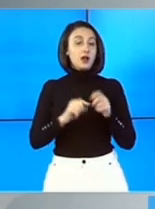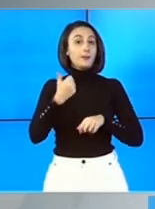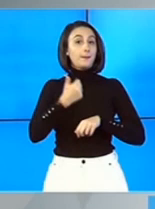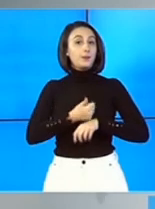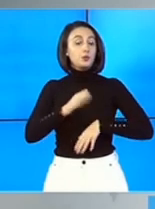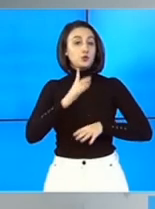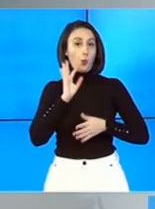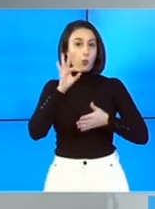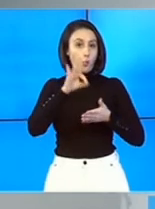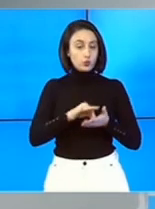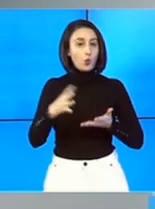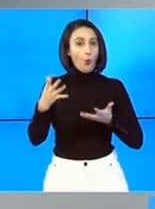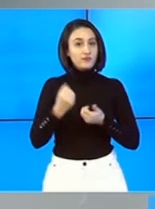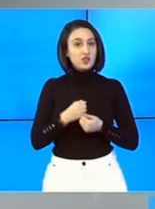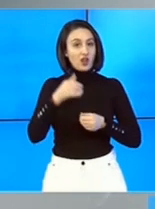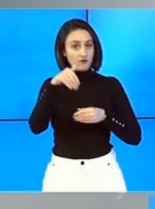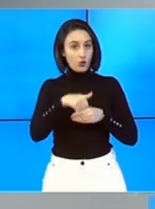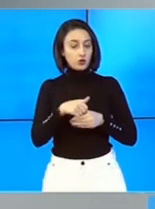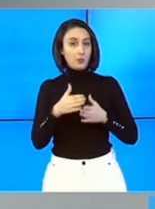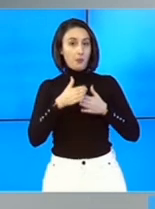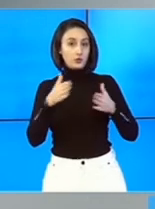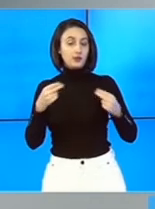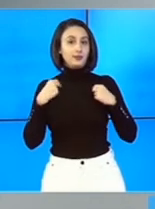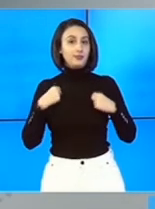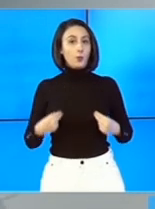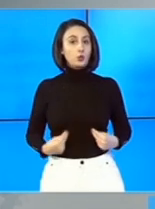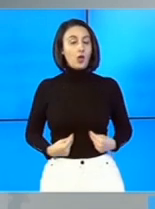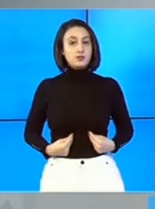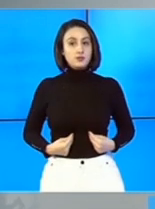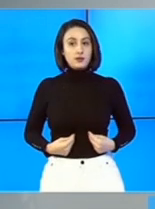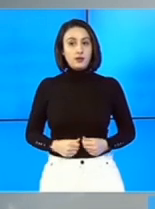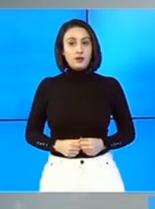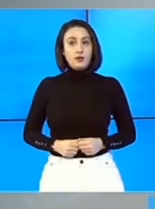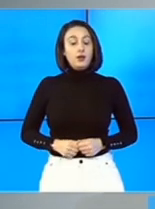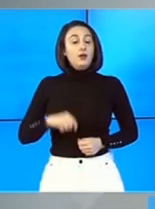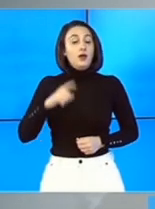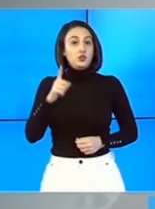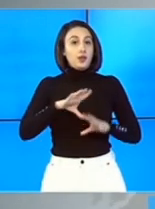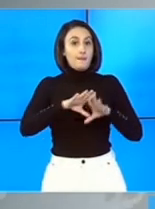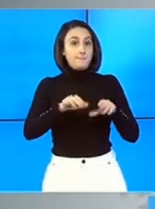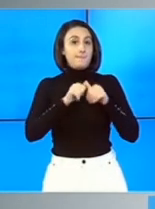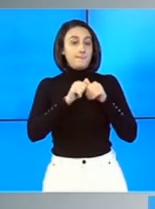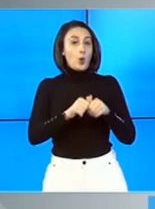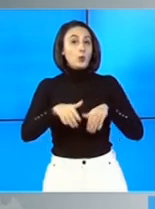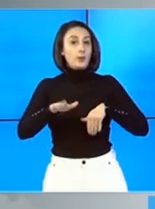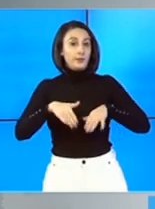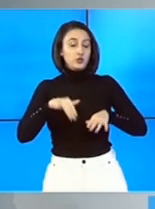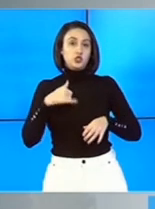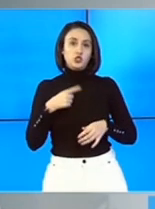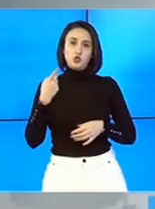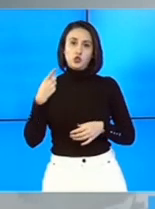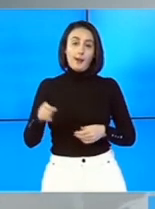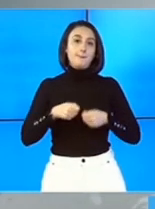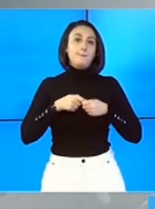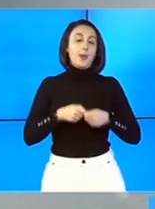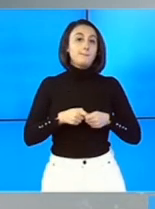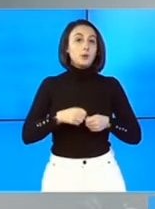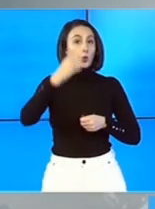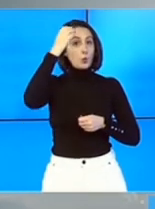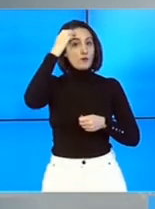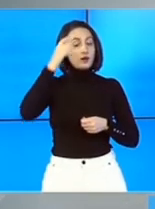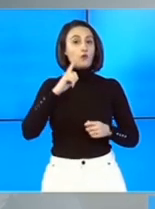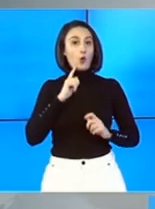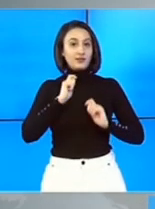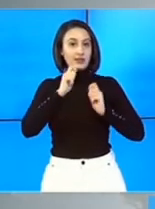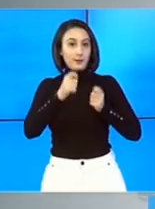premierul desemnat obține votul majorității deputaților și senatorilor, acesta împreună cu miniștrii și ceilalți membri ai guvernului,